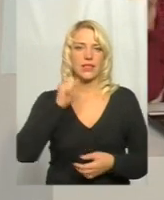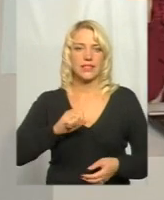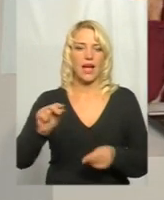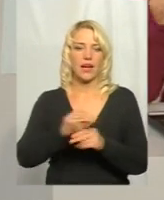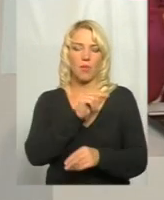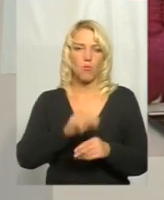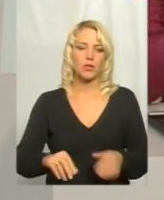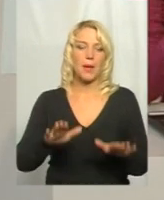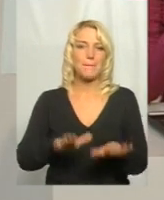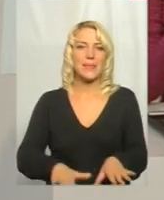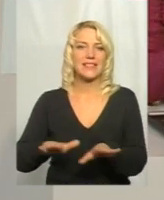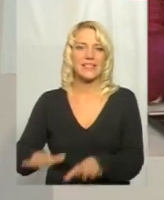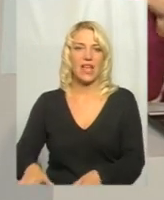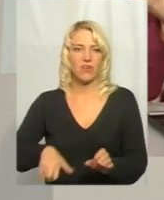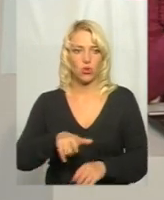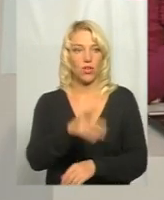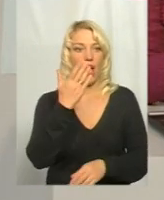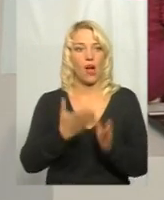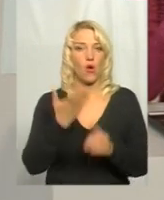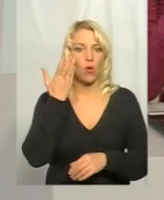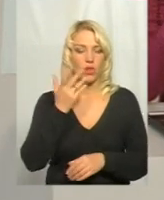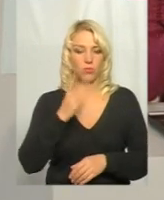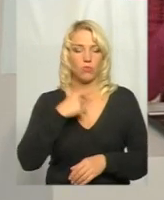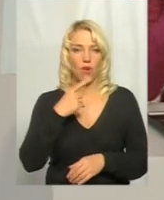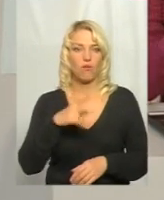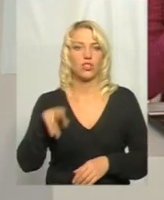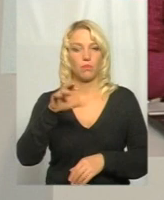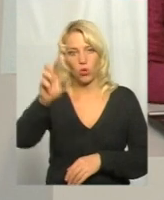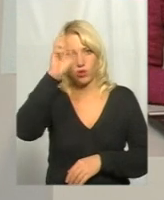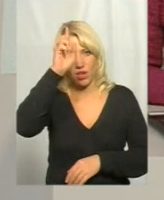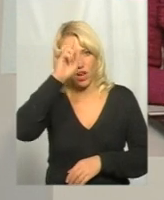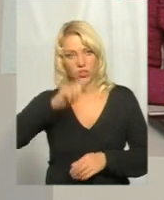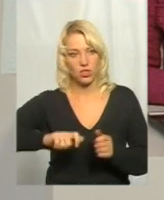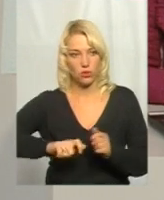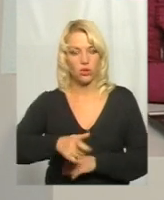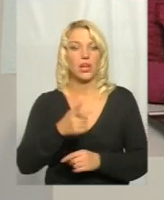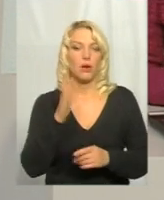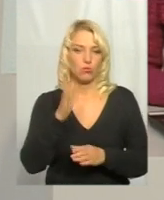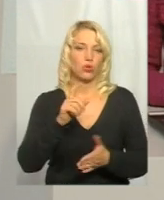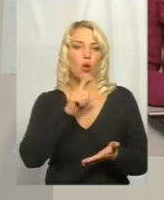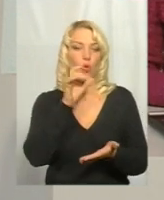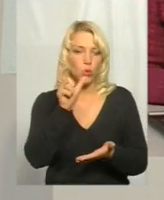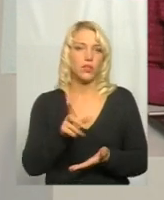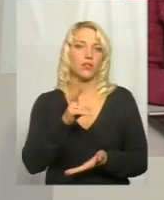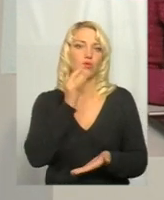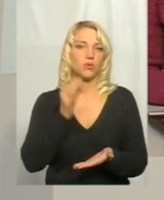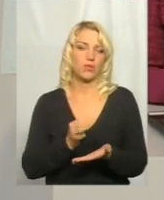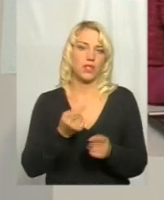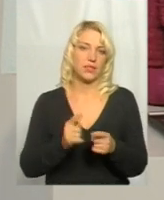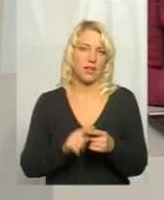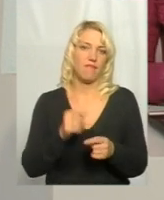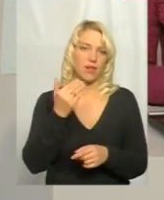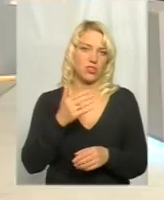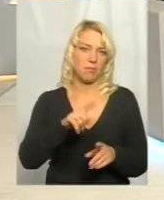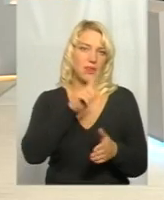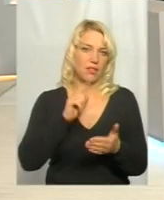доріг. Коли будемо говорити про державні, будь ласка, долучайтеся. І я впевнена, що буде людина, яка дасть вам відповідь на це питання. А